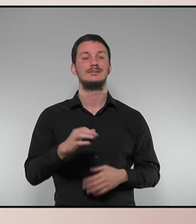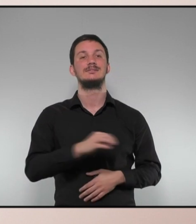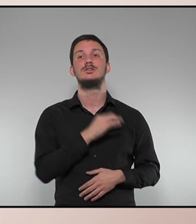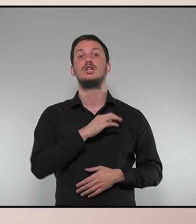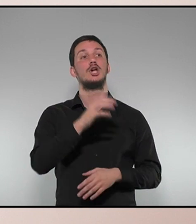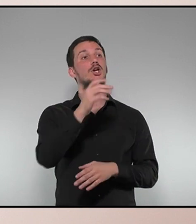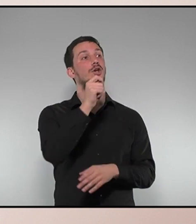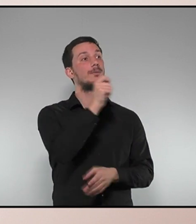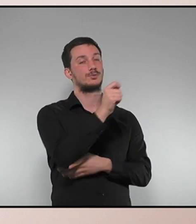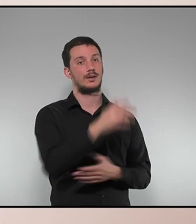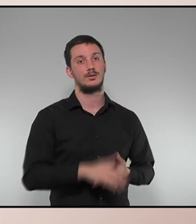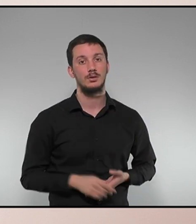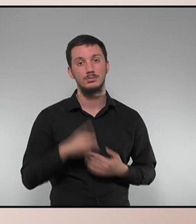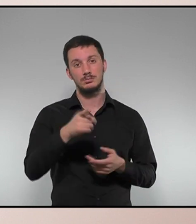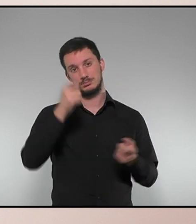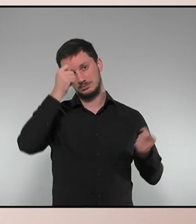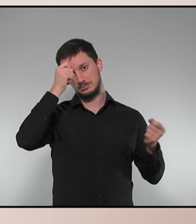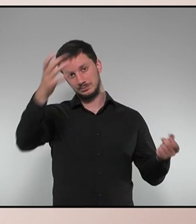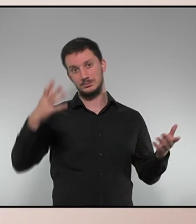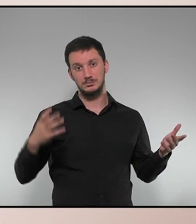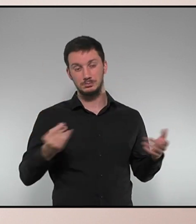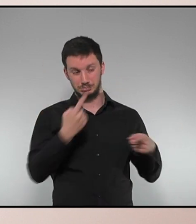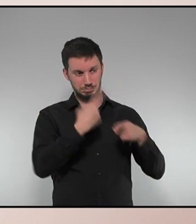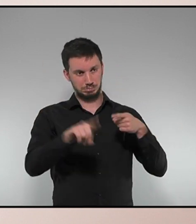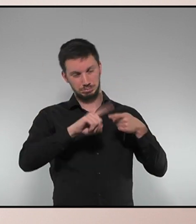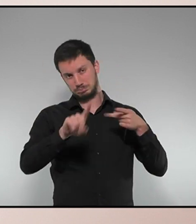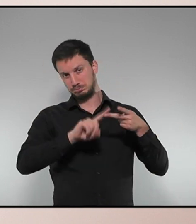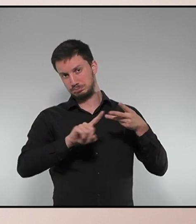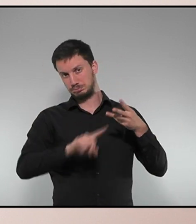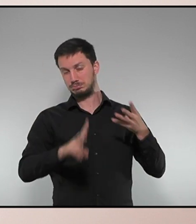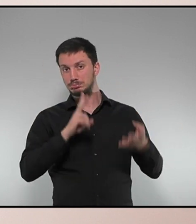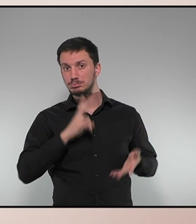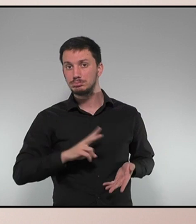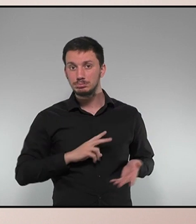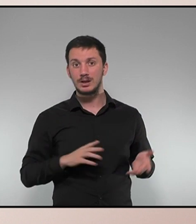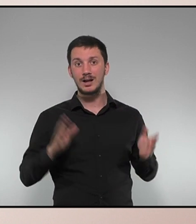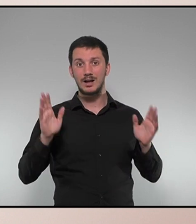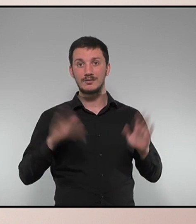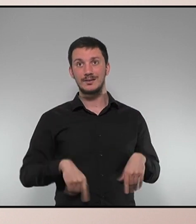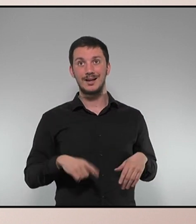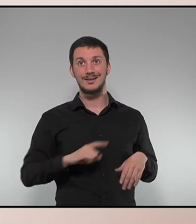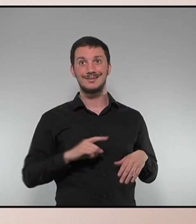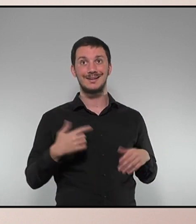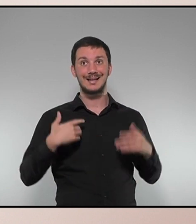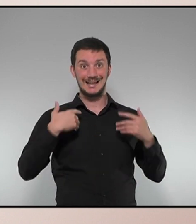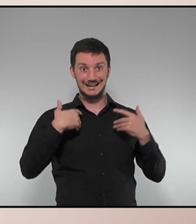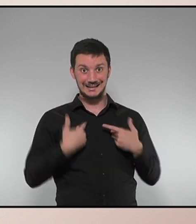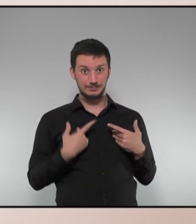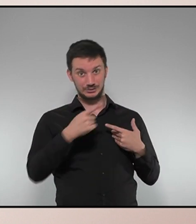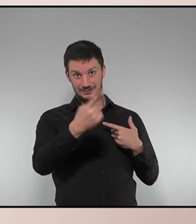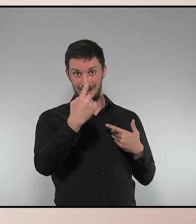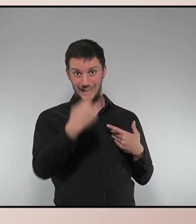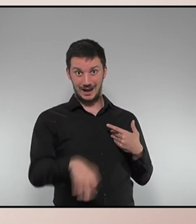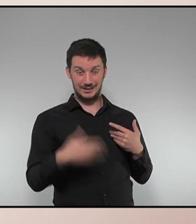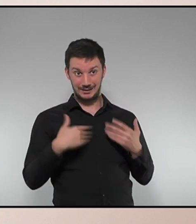diputat, vostè ha plantejat tot una sèrie de qüestions en el que en el camí de la fugida de les responsabilitats que vostès van prendre